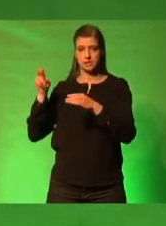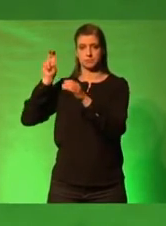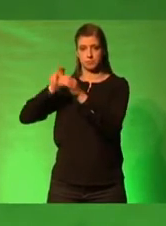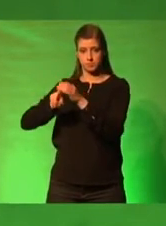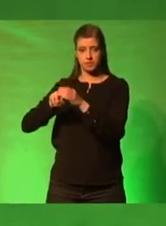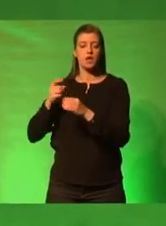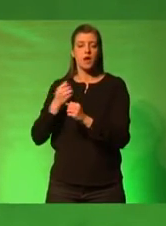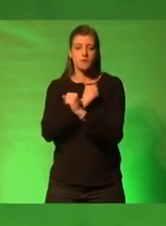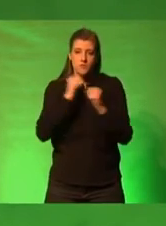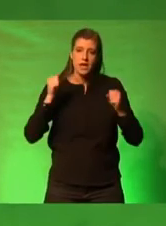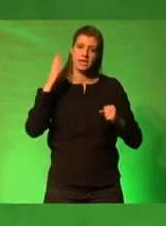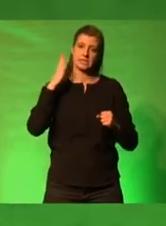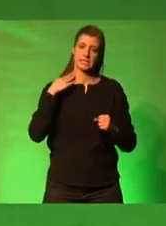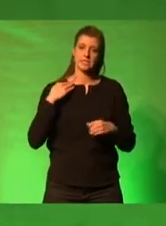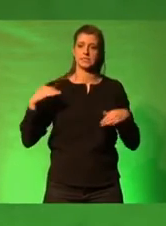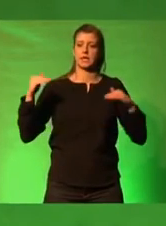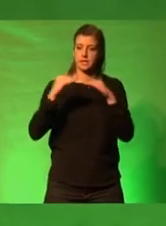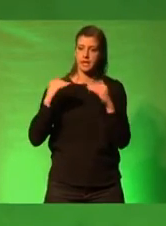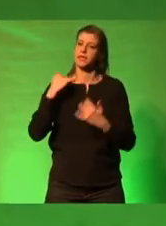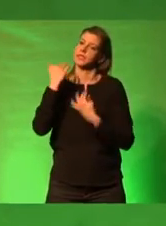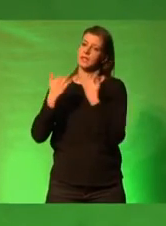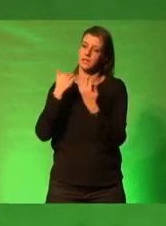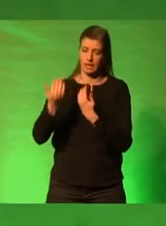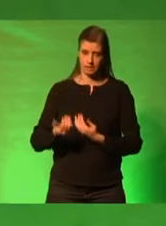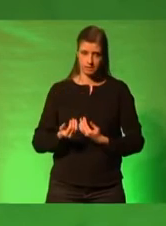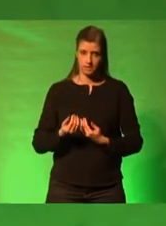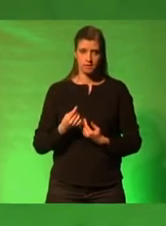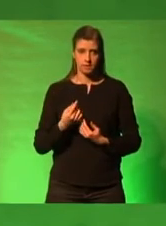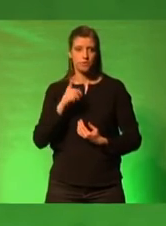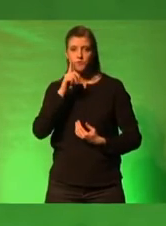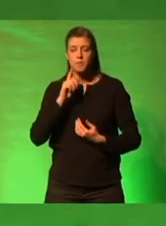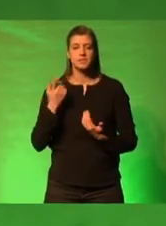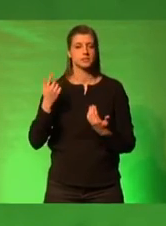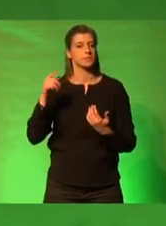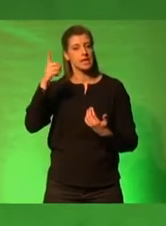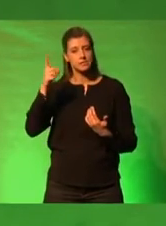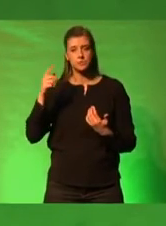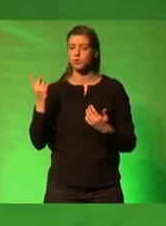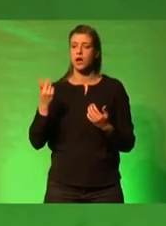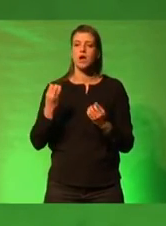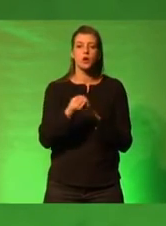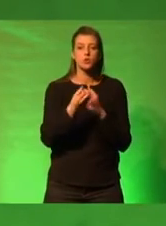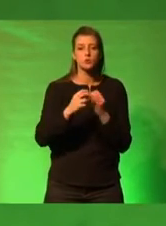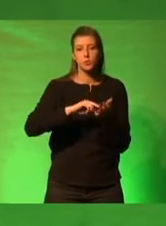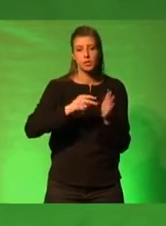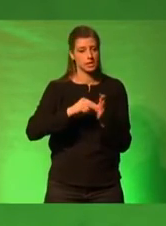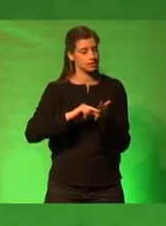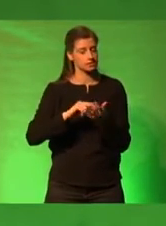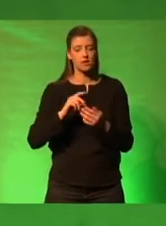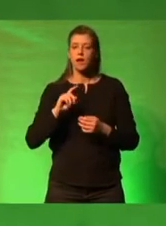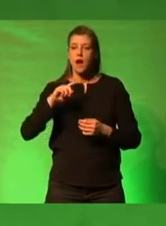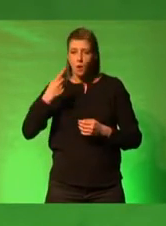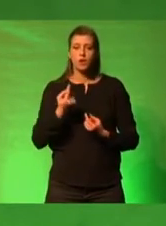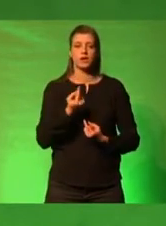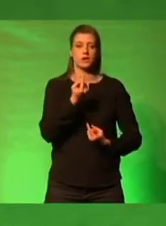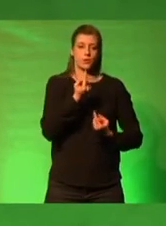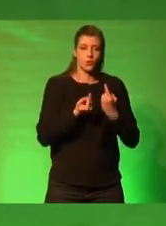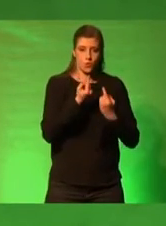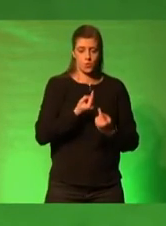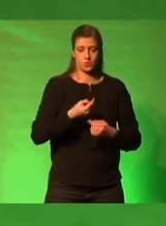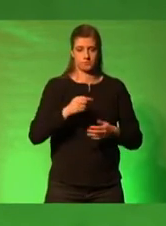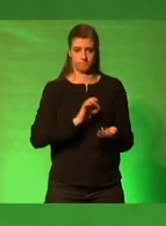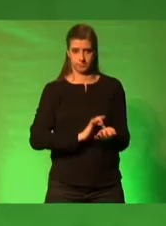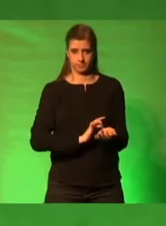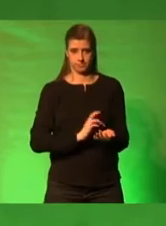Sex und Gleichheit reden werde. Nicht nur als Feministin, als Lesbe oder Kulturpolitikerin, sondern als Grüne. Mit eurer